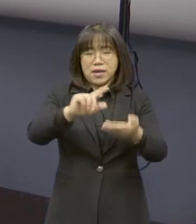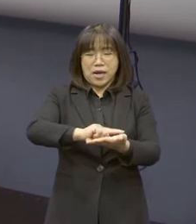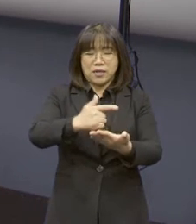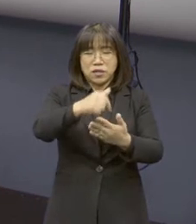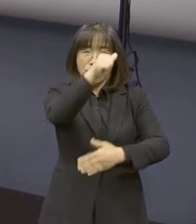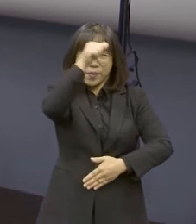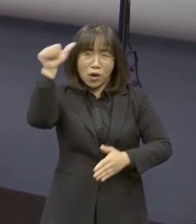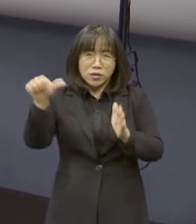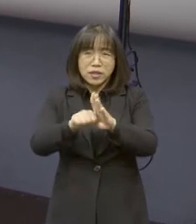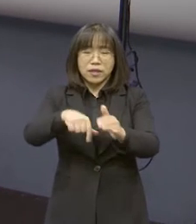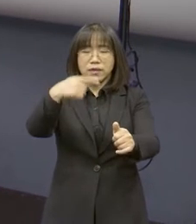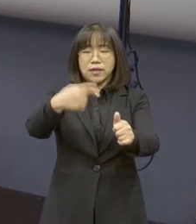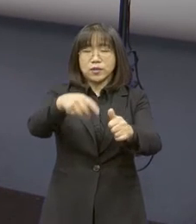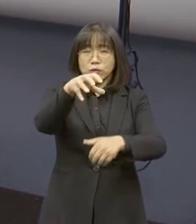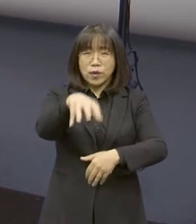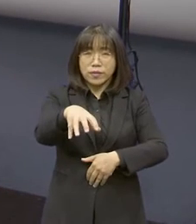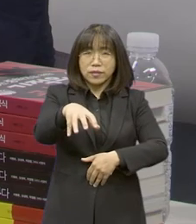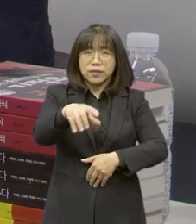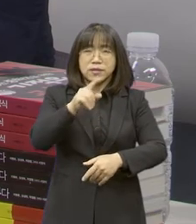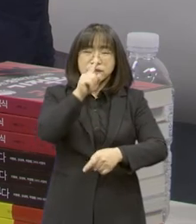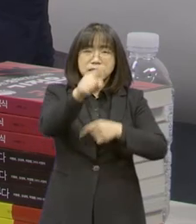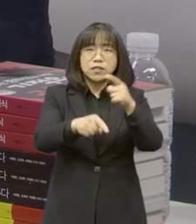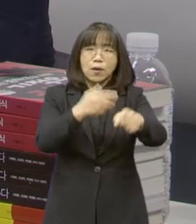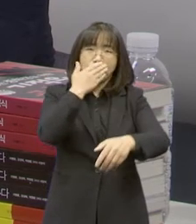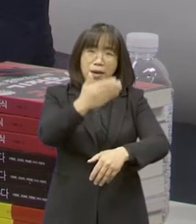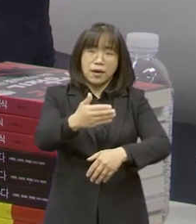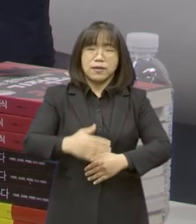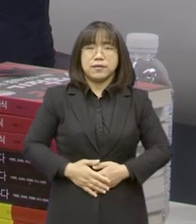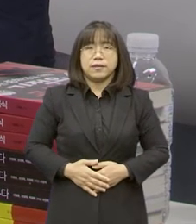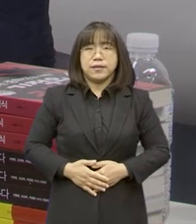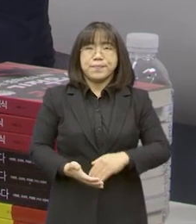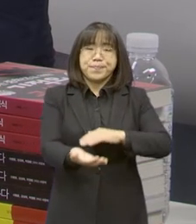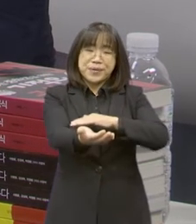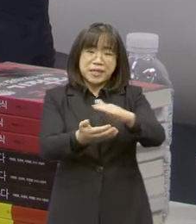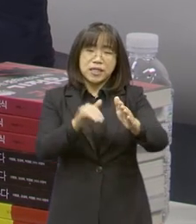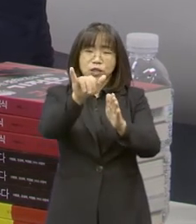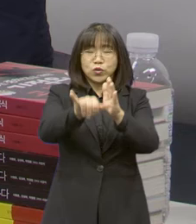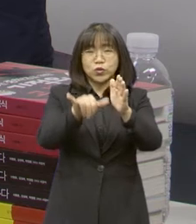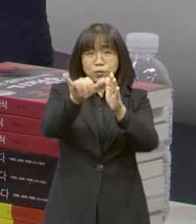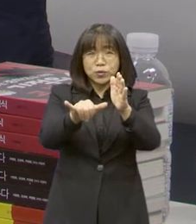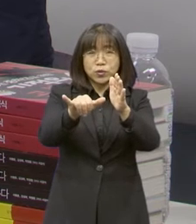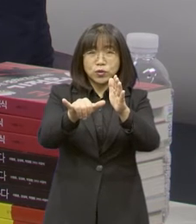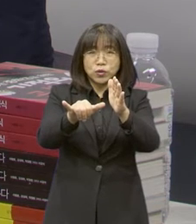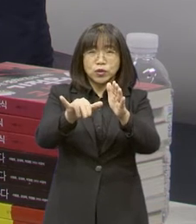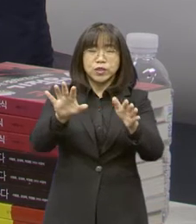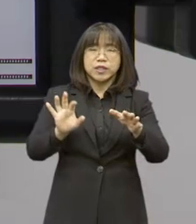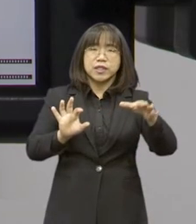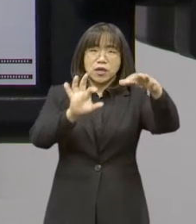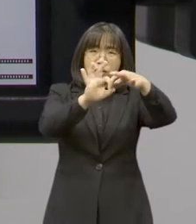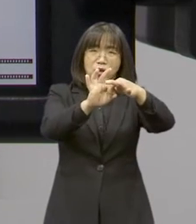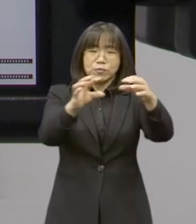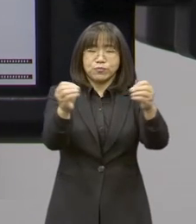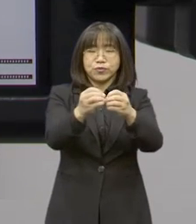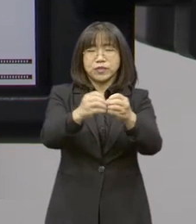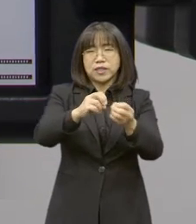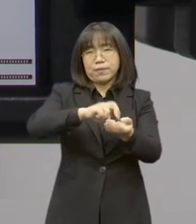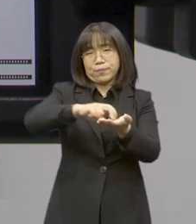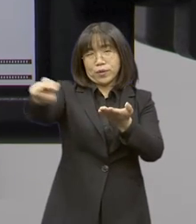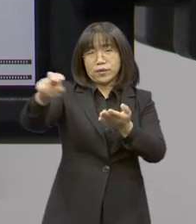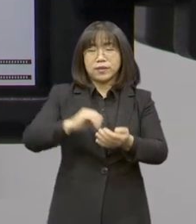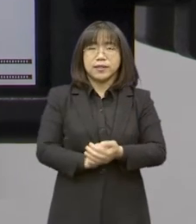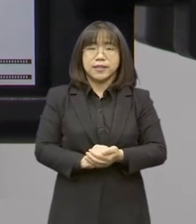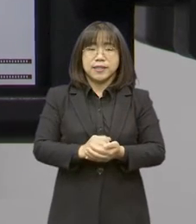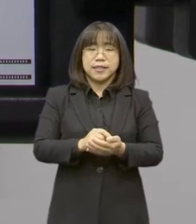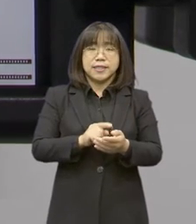강서평생학습관 홈페이지에서 신청할 수 있으며 사전 접수자에 한해 강의 전 유튜브 링크가 문자로